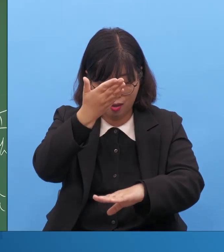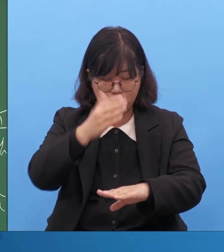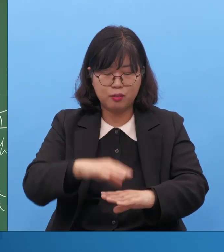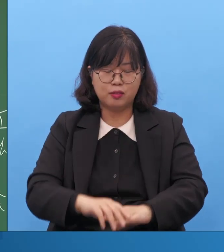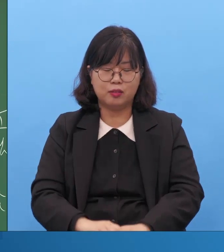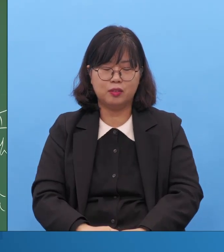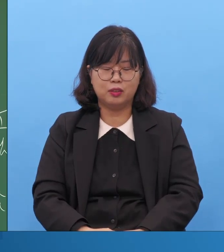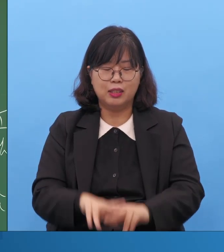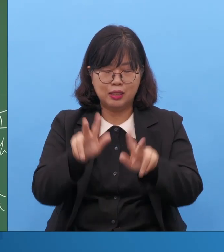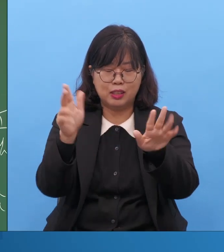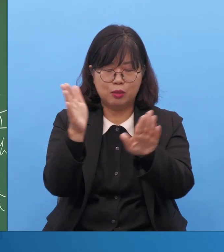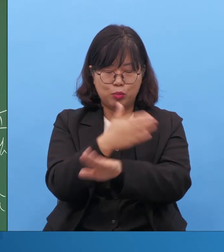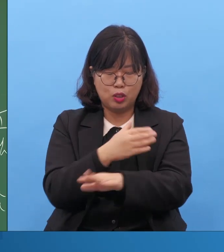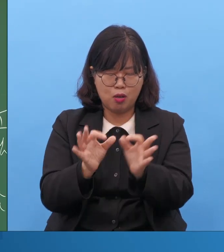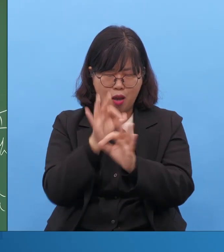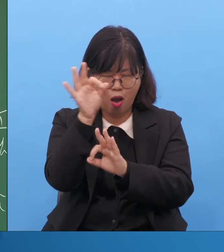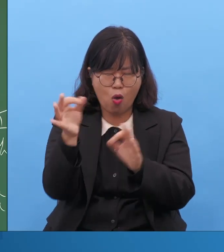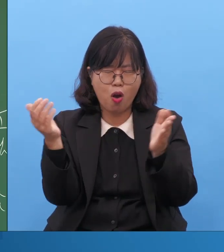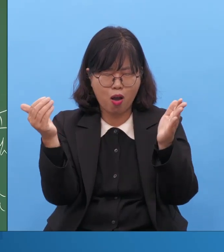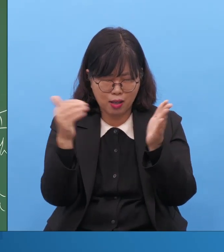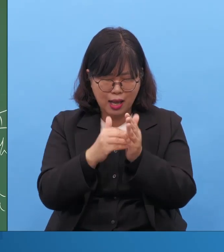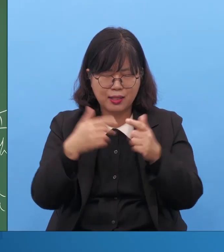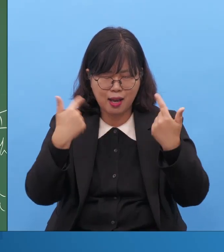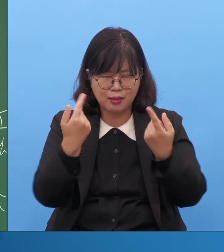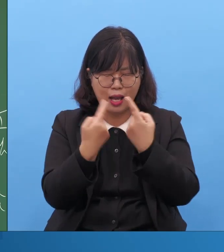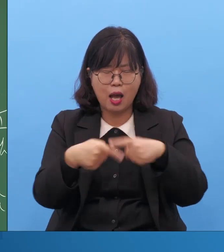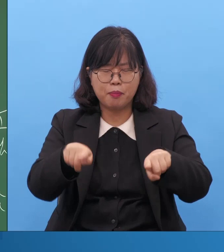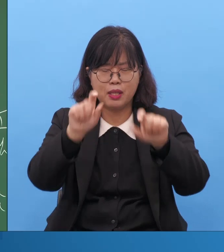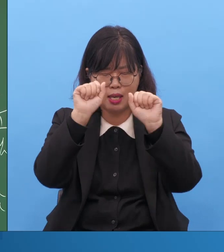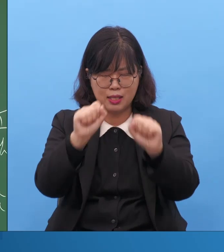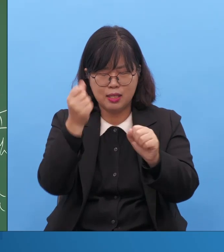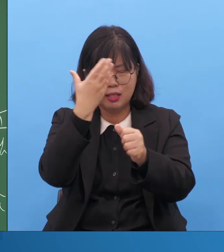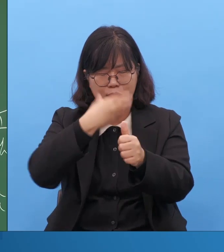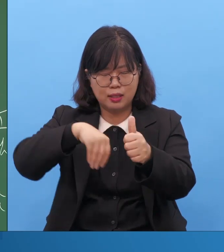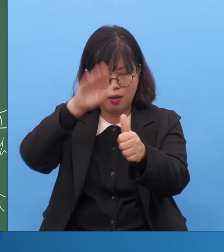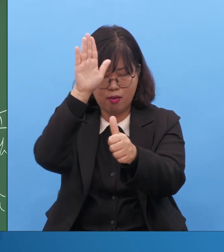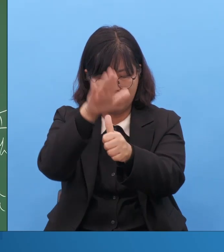예로부터의 원토록 항상 함께 있을지어다